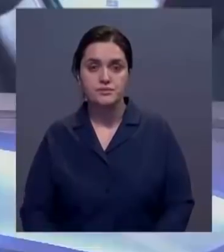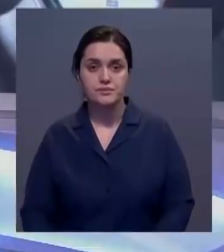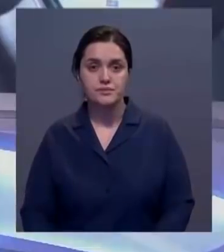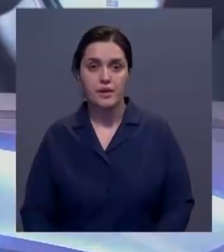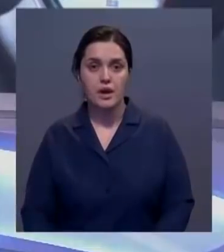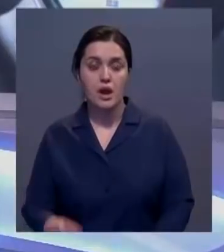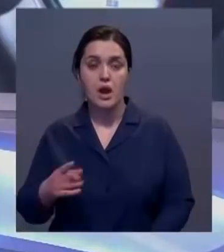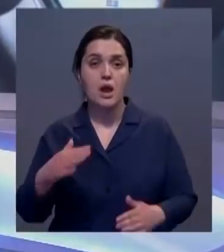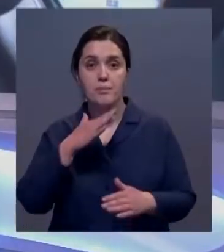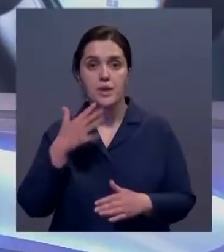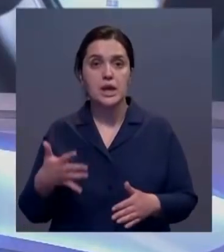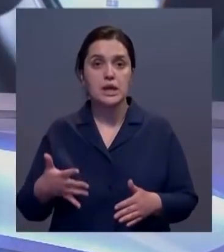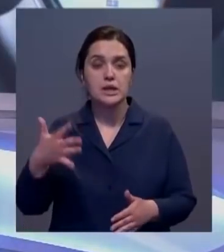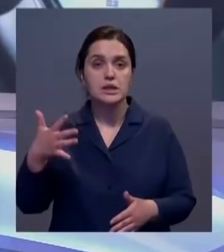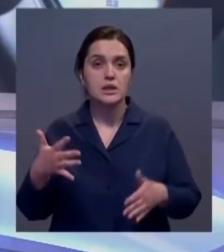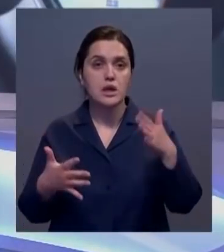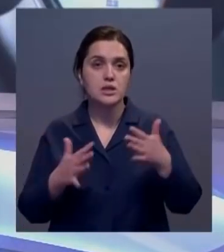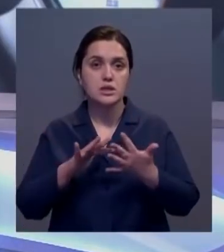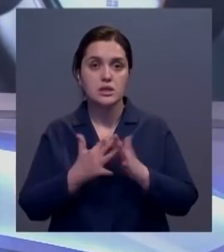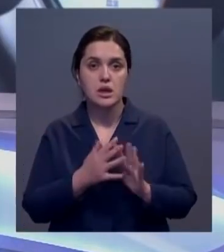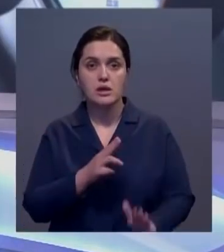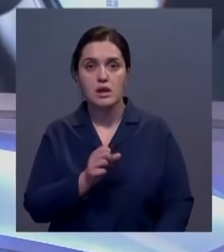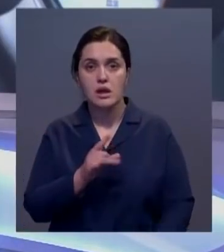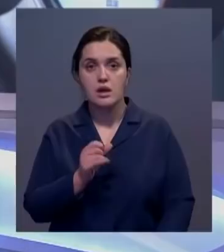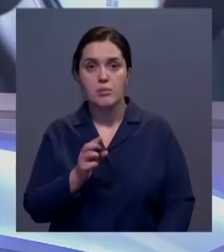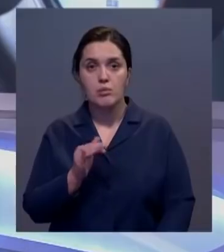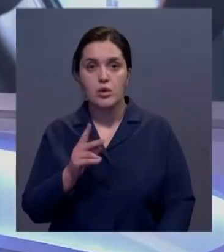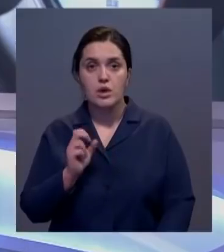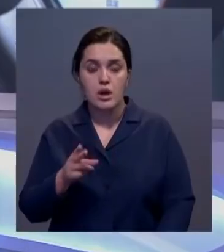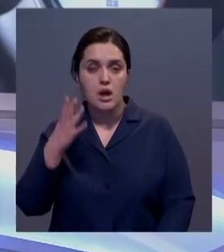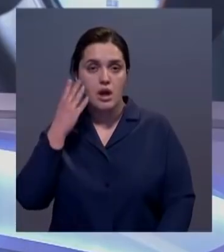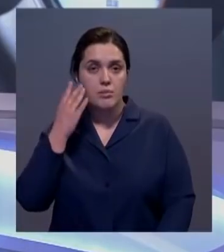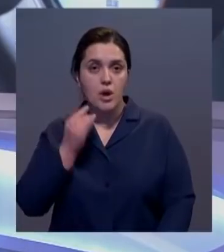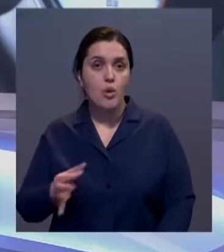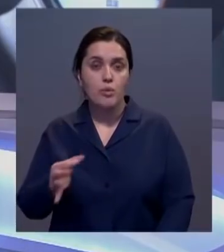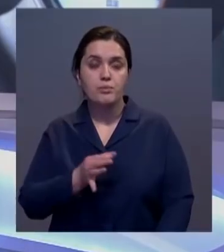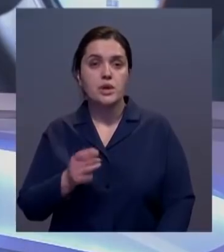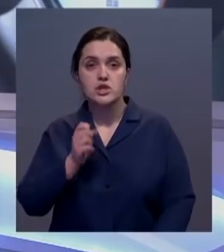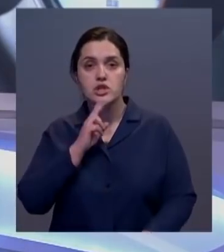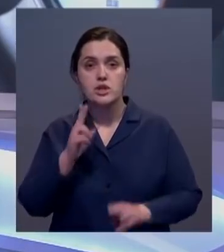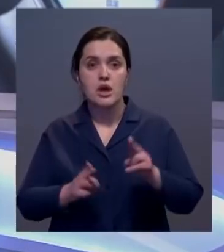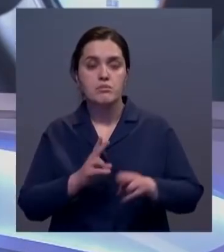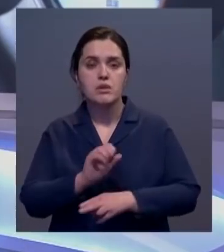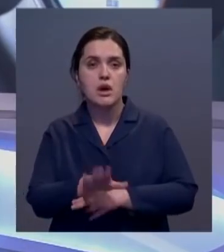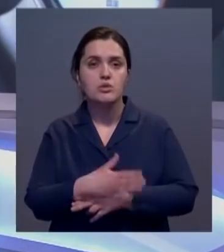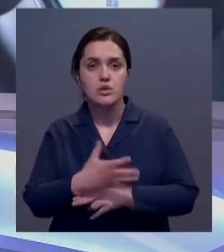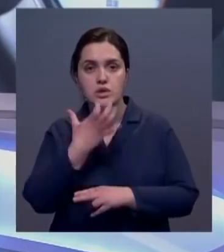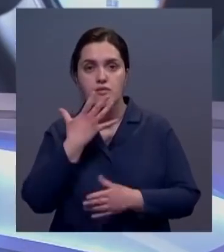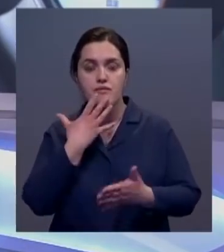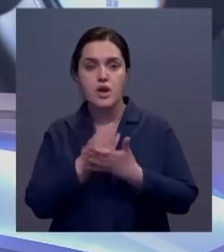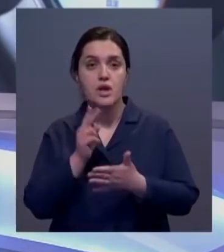Между тем, жители многоэтажных домов в селах Арабула Калматинской области жалуются на отсутствие тепла в своих квартирах.